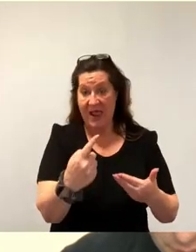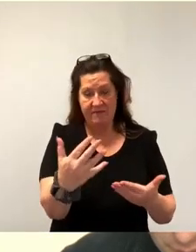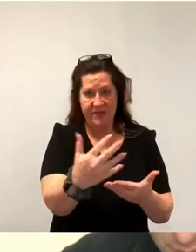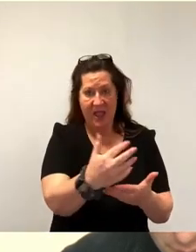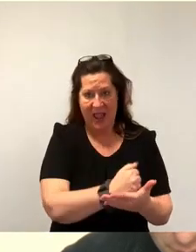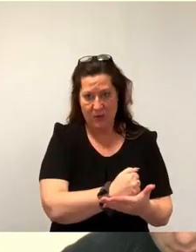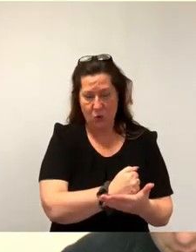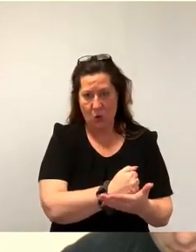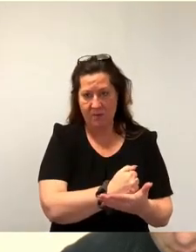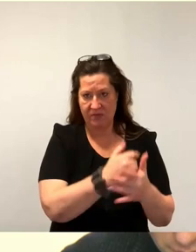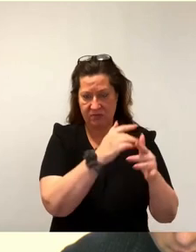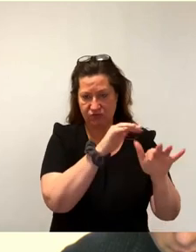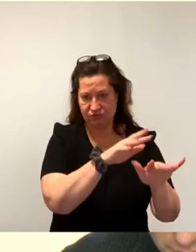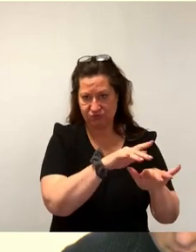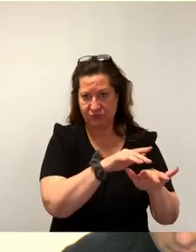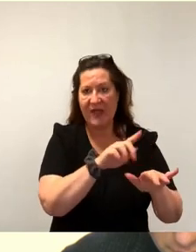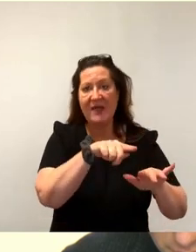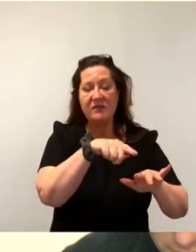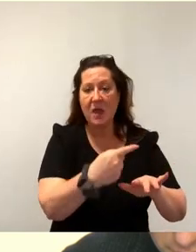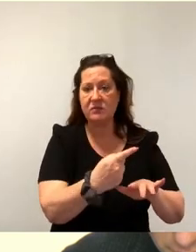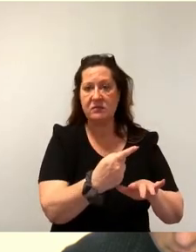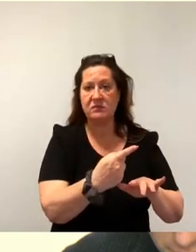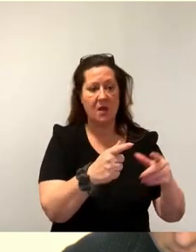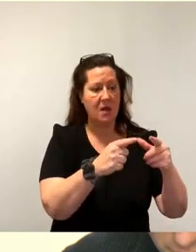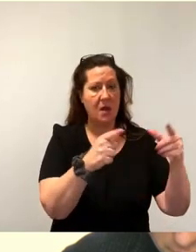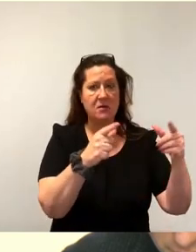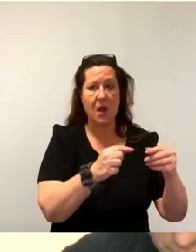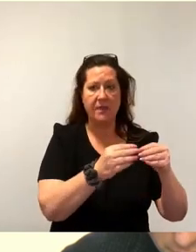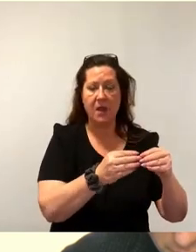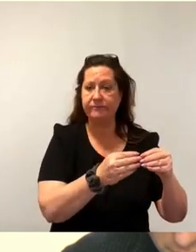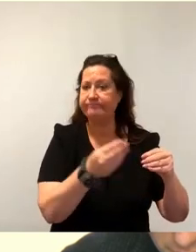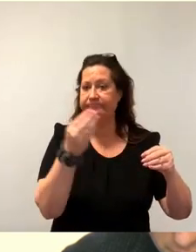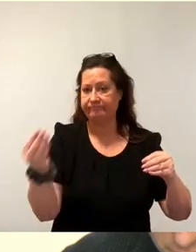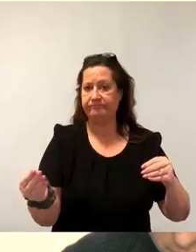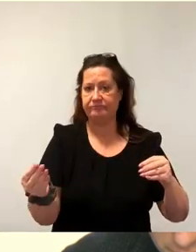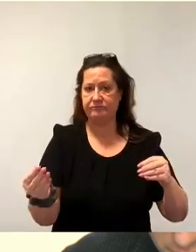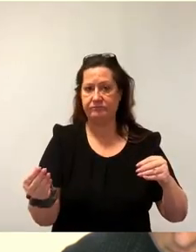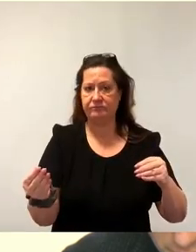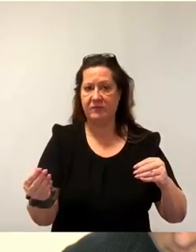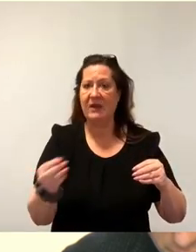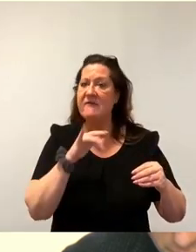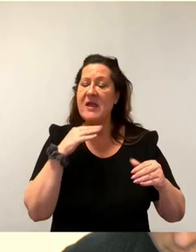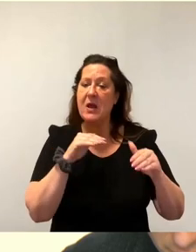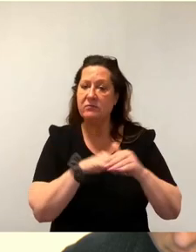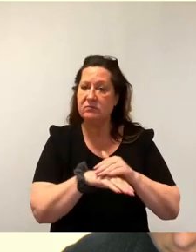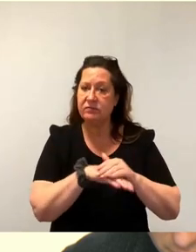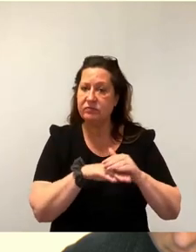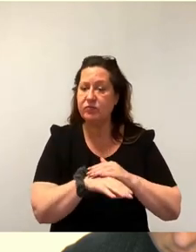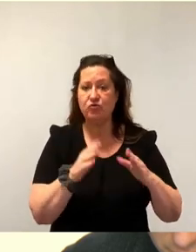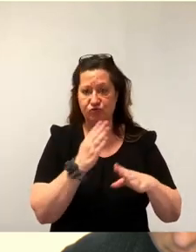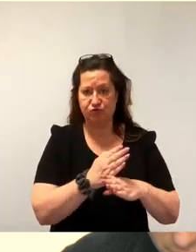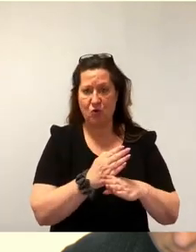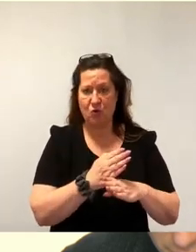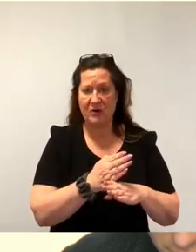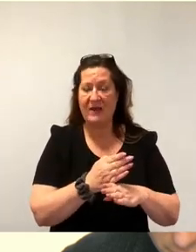ihnen ganz einfach, diese Karte auch abzulösen. Ein Großteil der Geflüchteten kann dies bereits, weil man arbeiten geht,